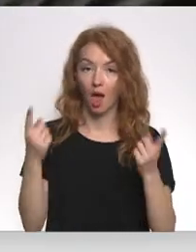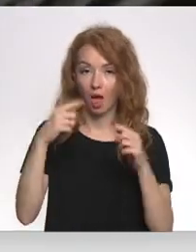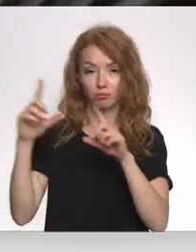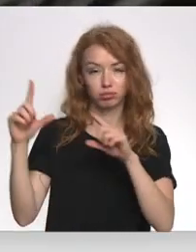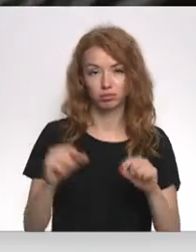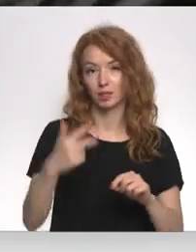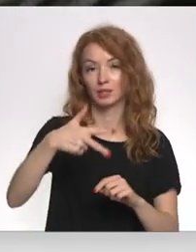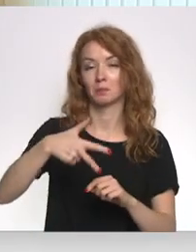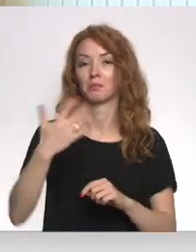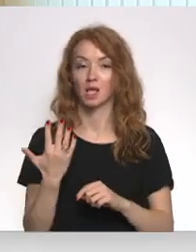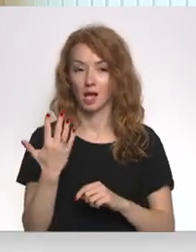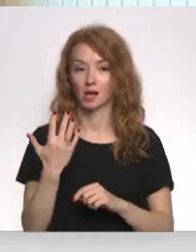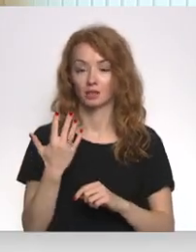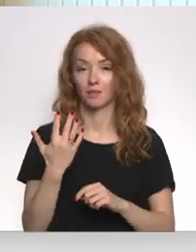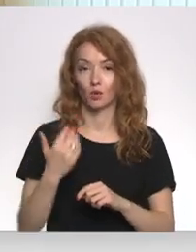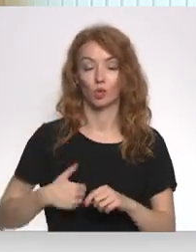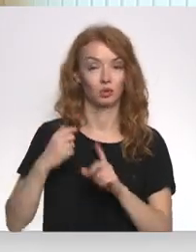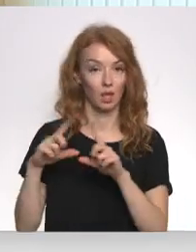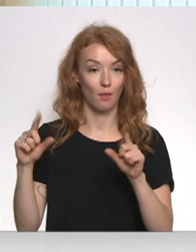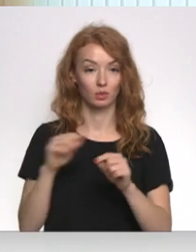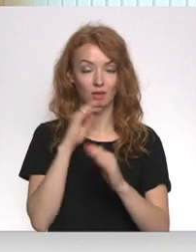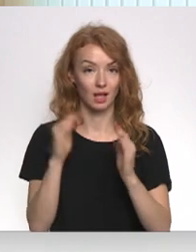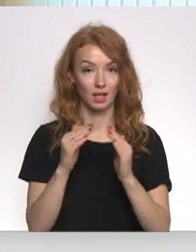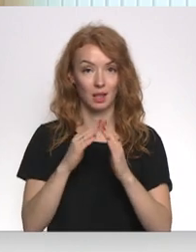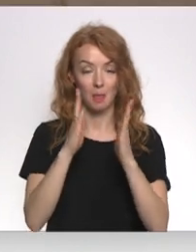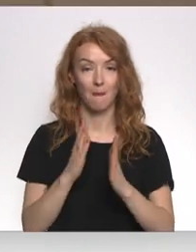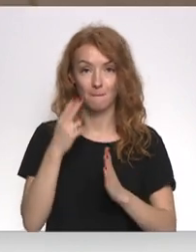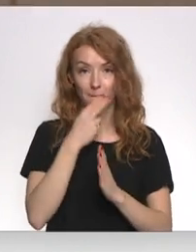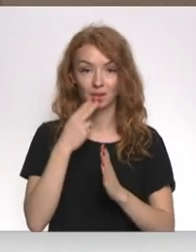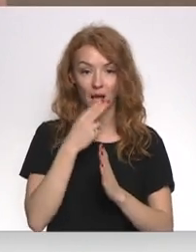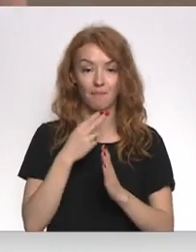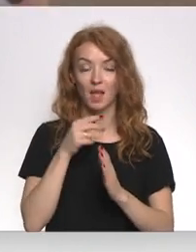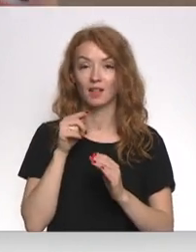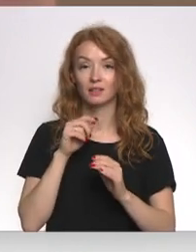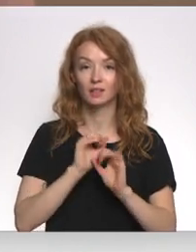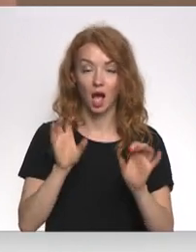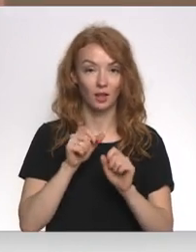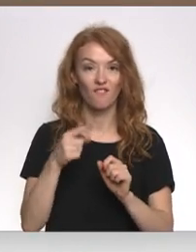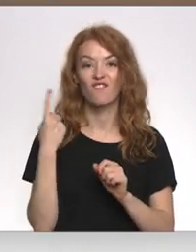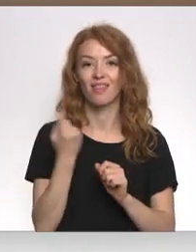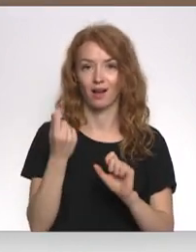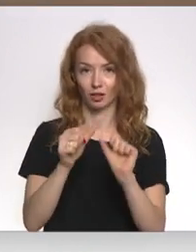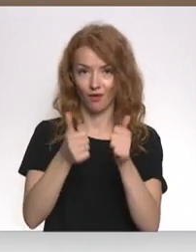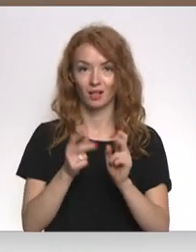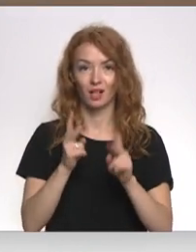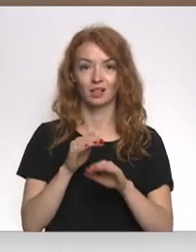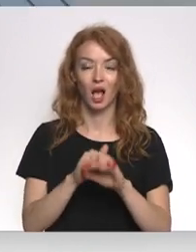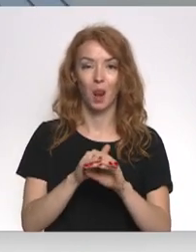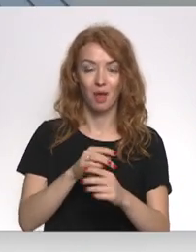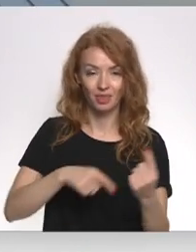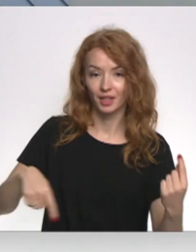līdz 35. Uzņēmumā rēzaknes namsaimnieks skaidro, ka šis ir vienīgais risinājums, kā saglabāt